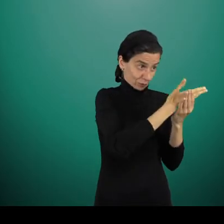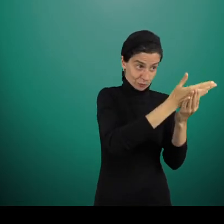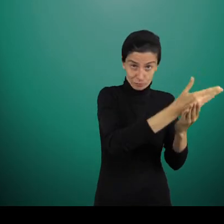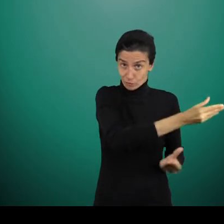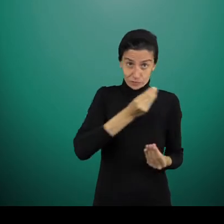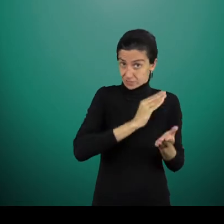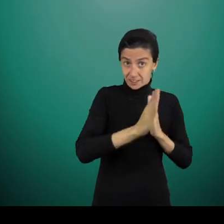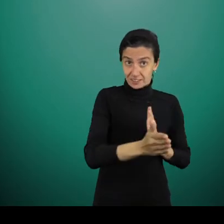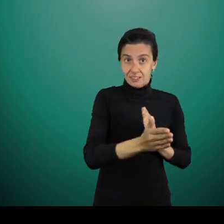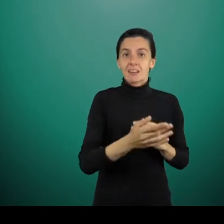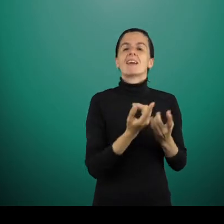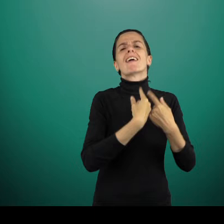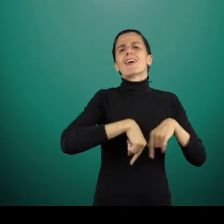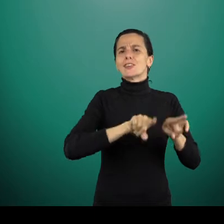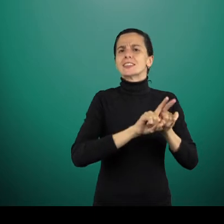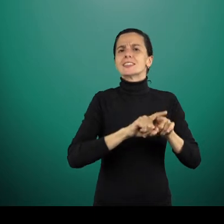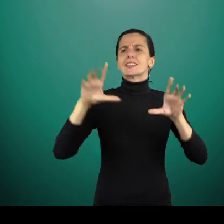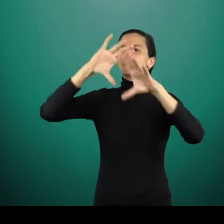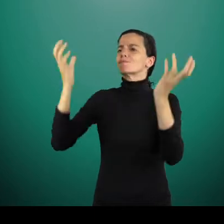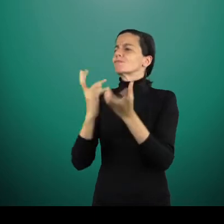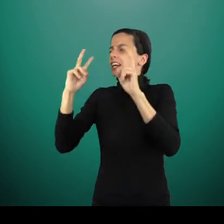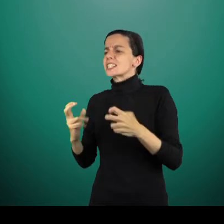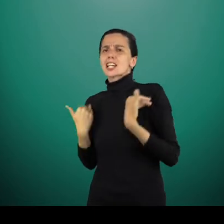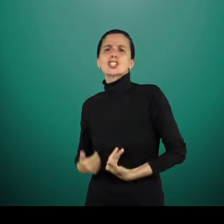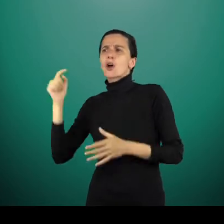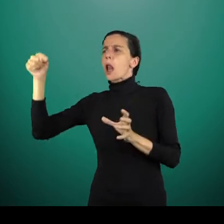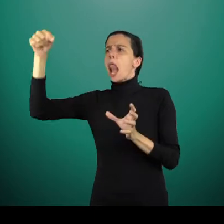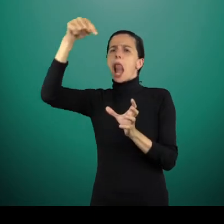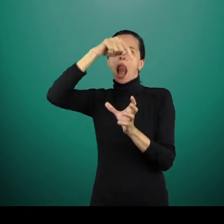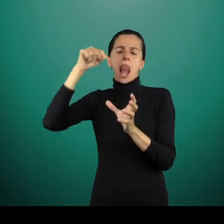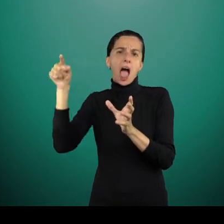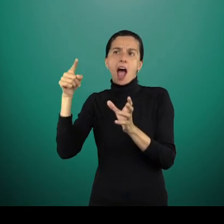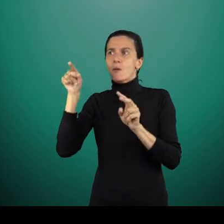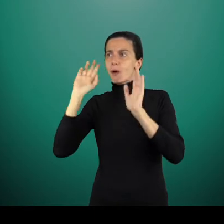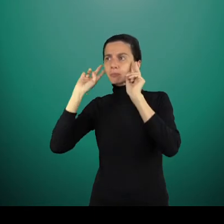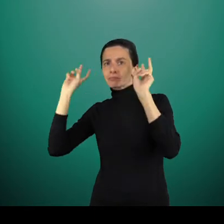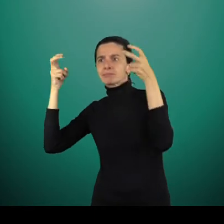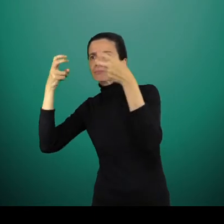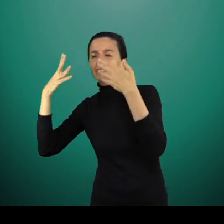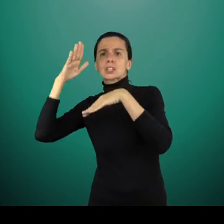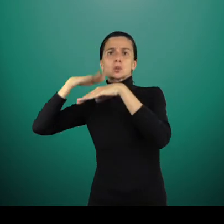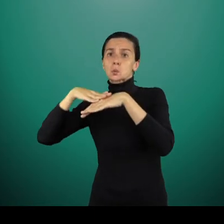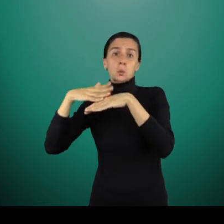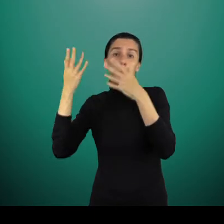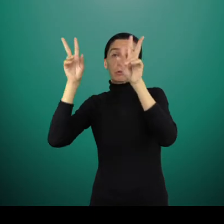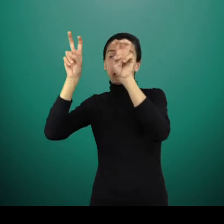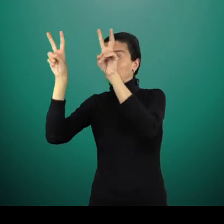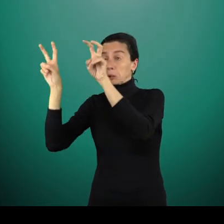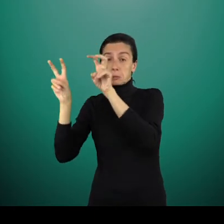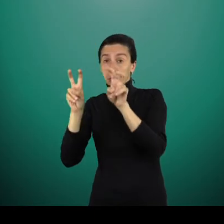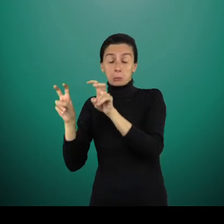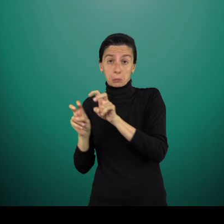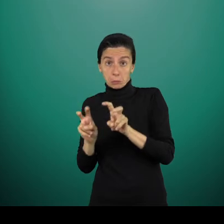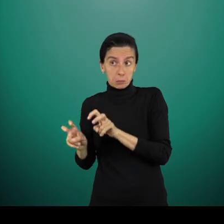documents. Les archives vont aussi être utilisées par des chercheurs étrangers qui vont s'intéresser à différents sujets selon leur